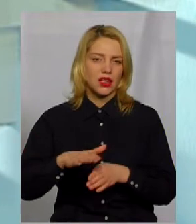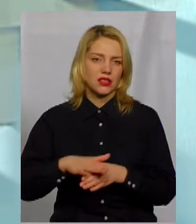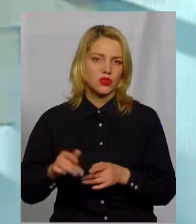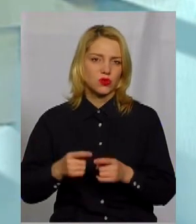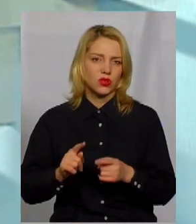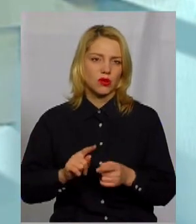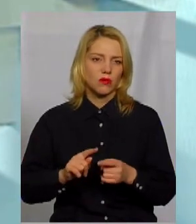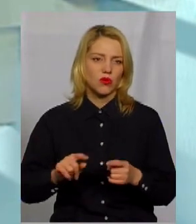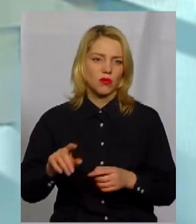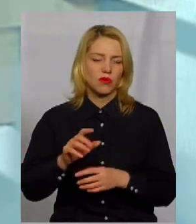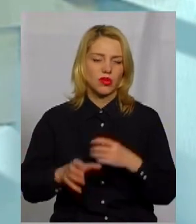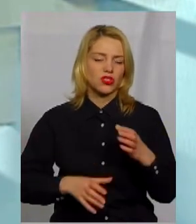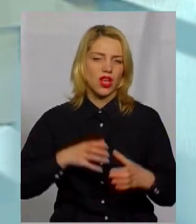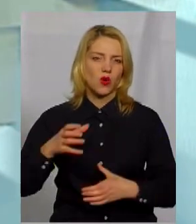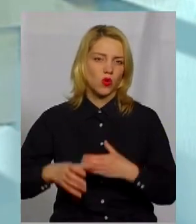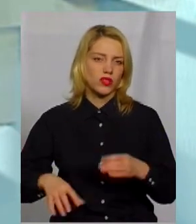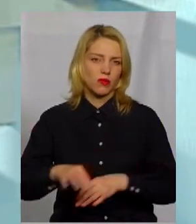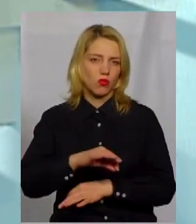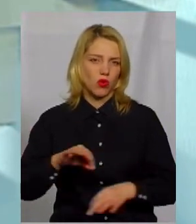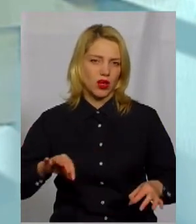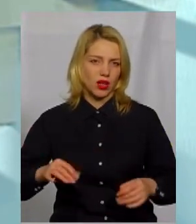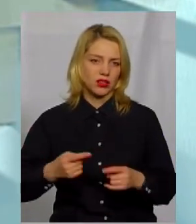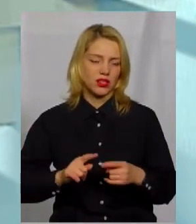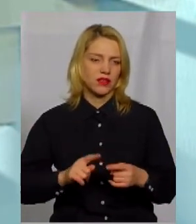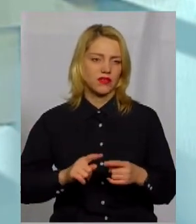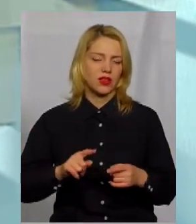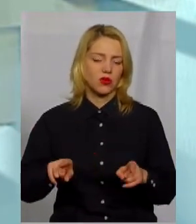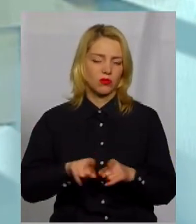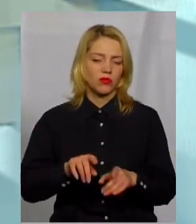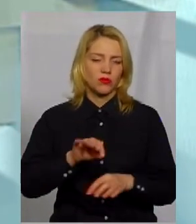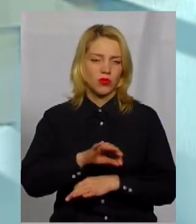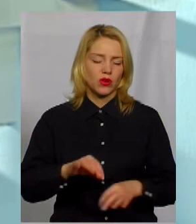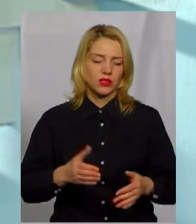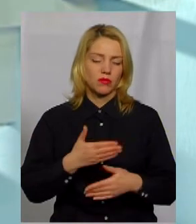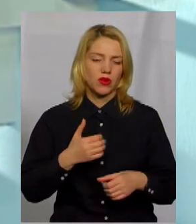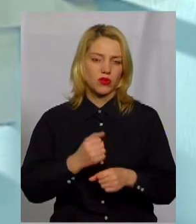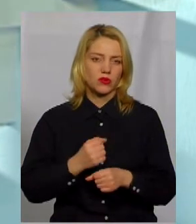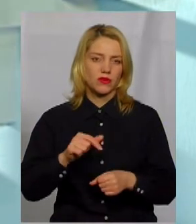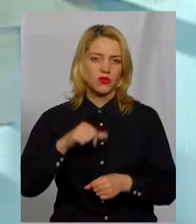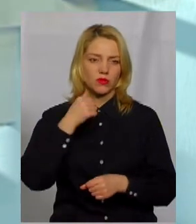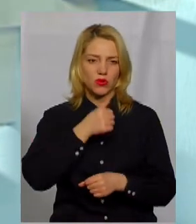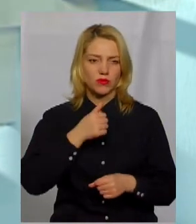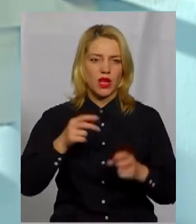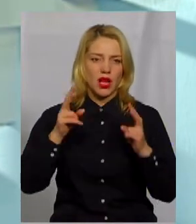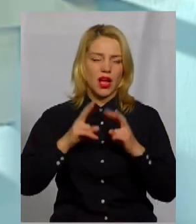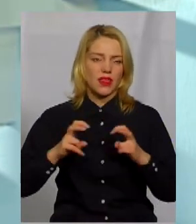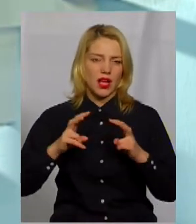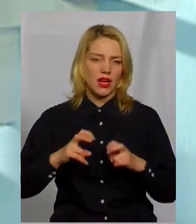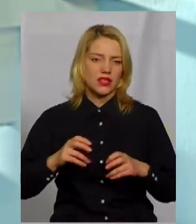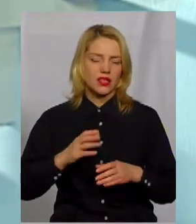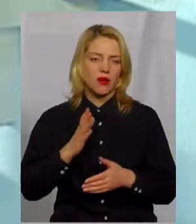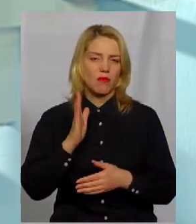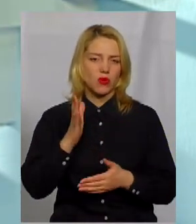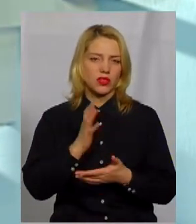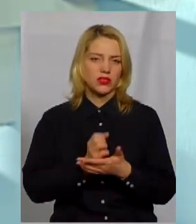проекти, зокрема, завдяки одному з таких проєктів ми розробили в цьому році аналіз потенціалу відновлюваних